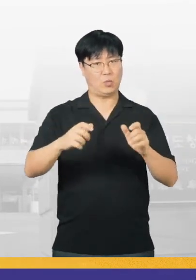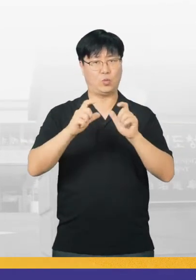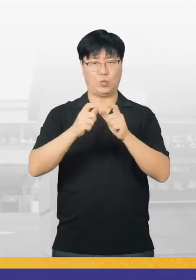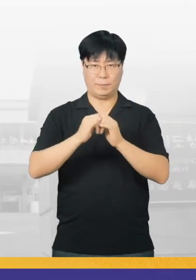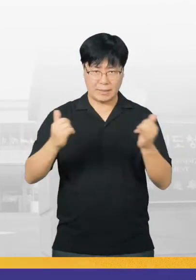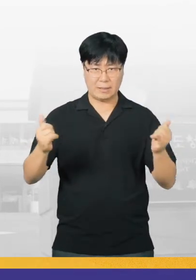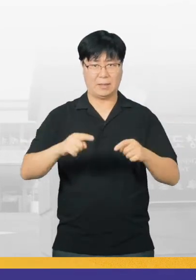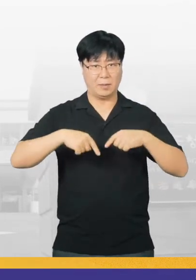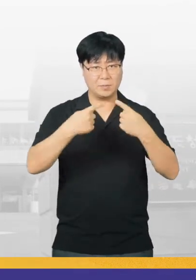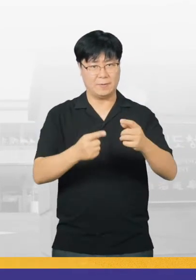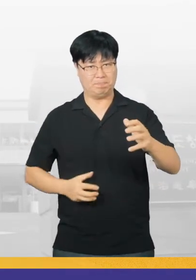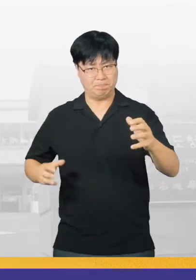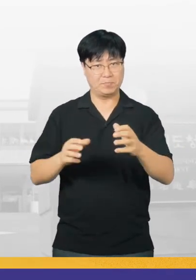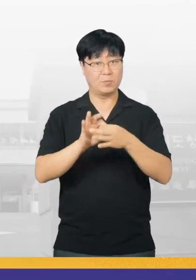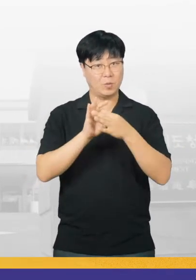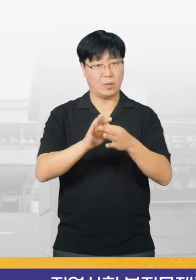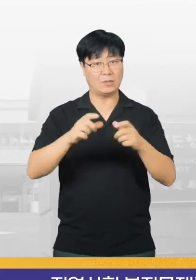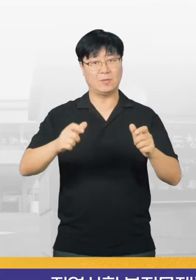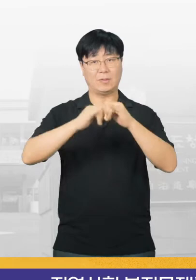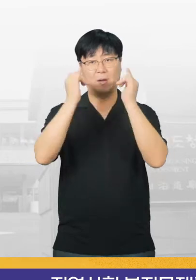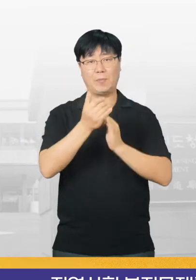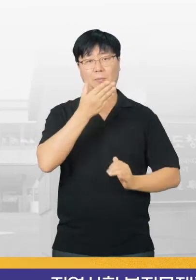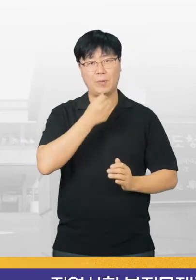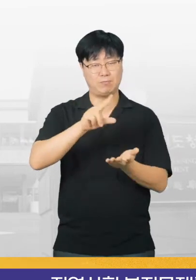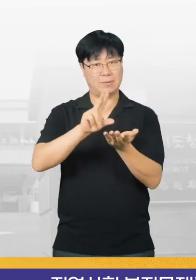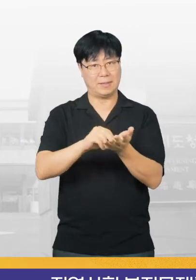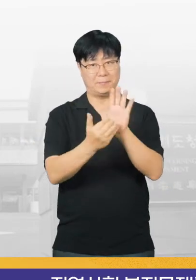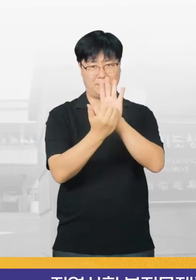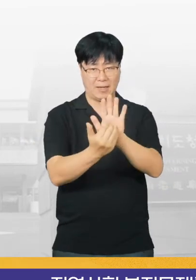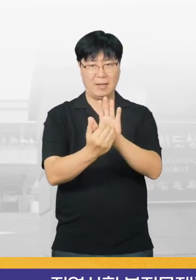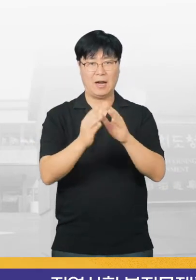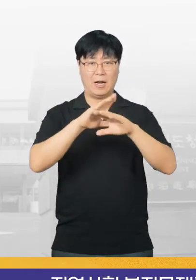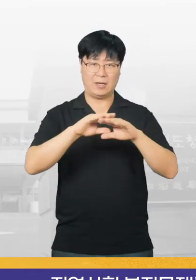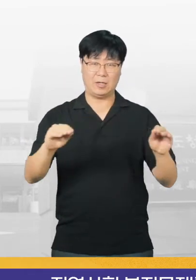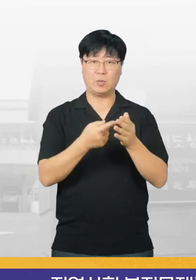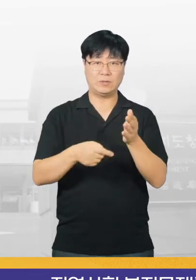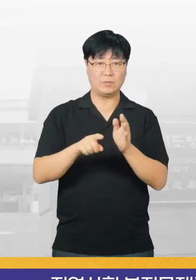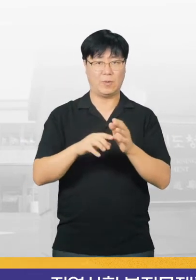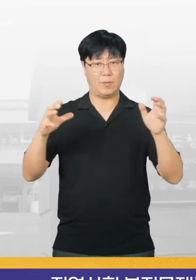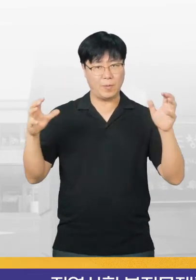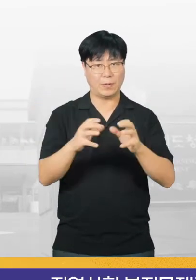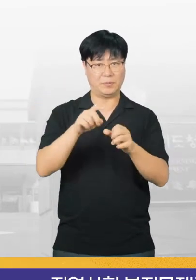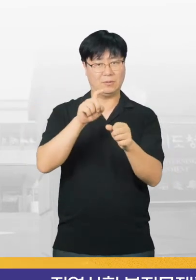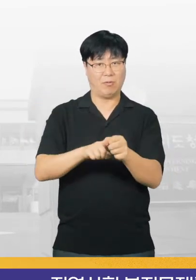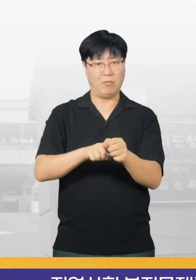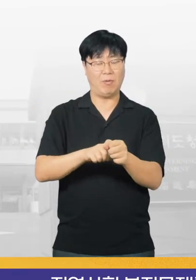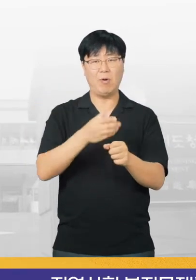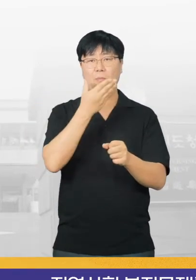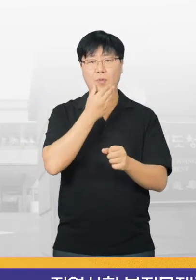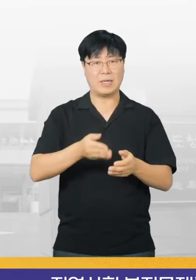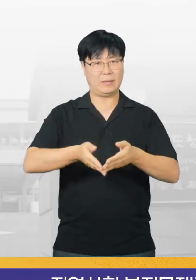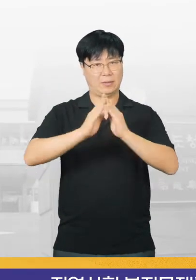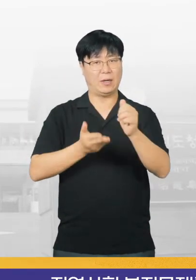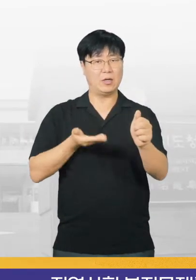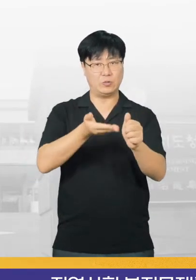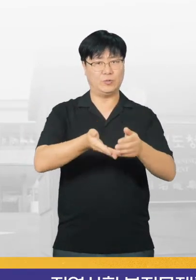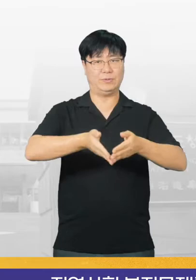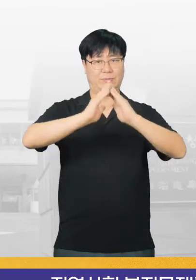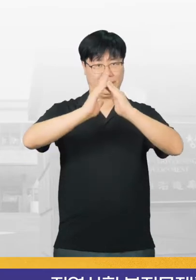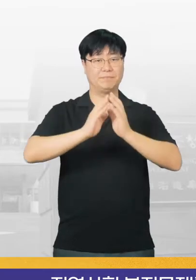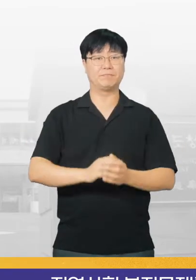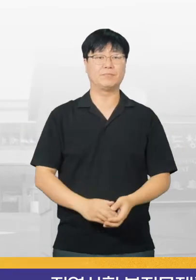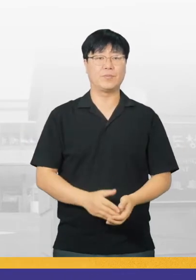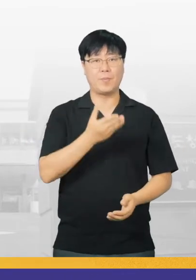지역주민들의 참여와 협력을 통해 지역사회복지 문제를 예방하고 해결하기 위해서 종합적인 복지시설을 제공하는